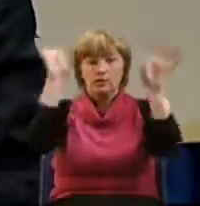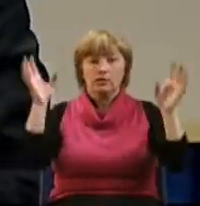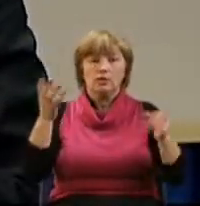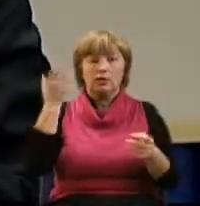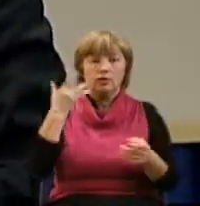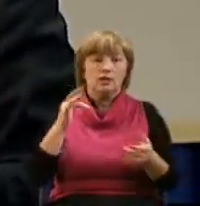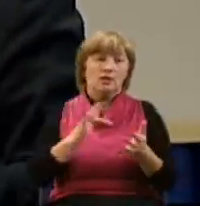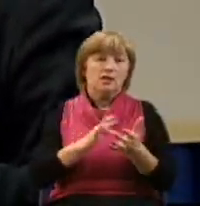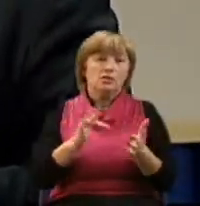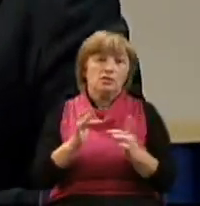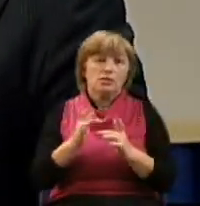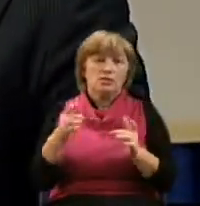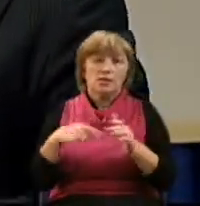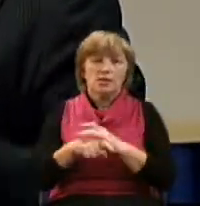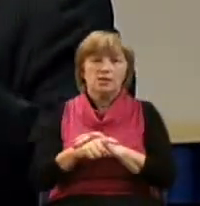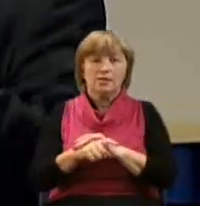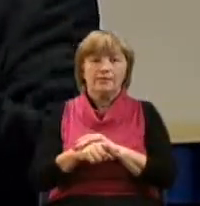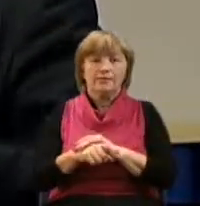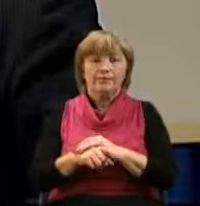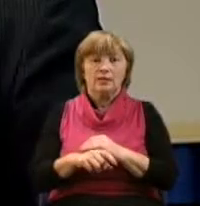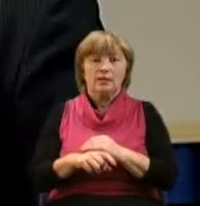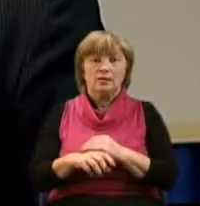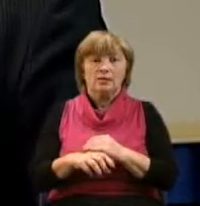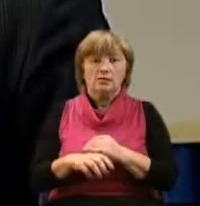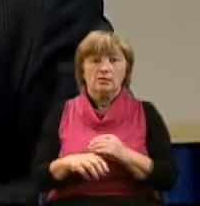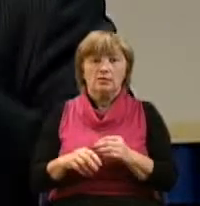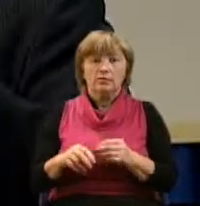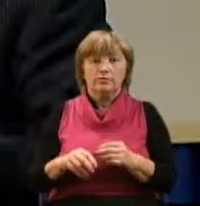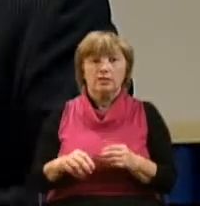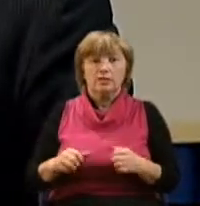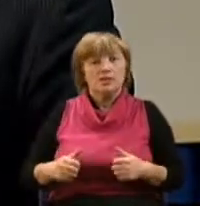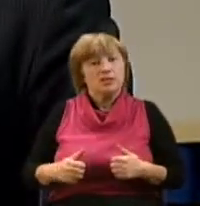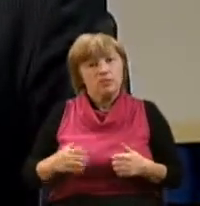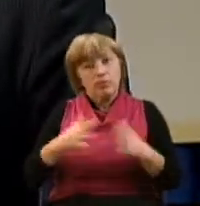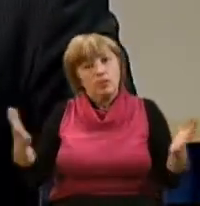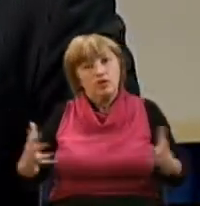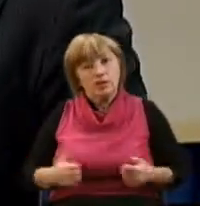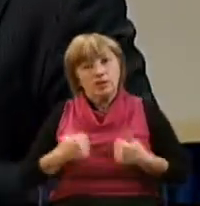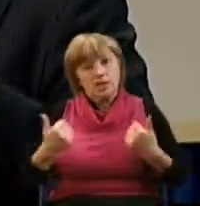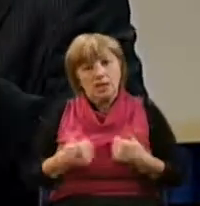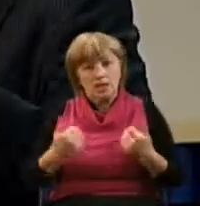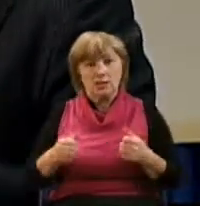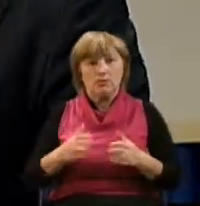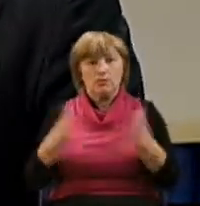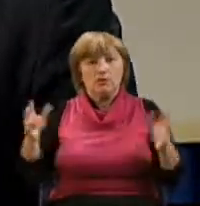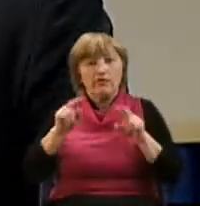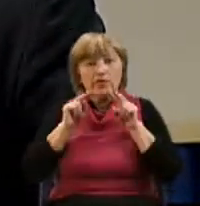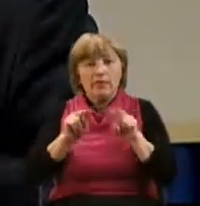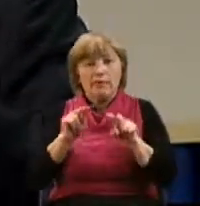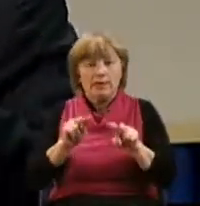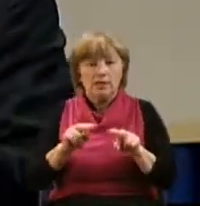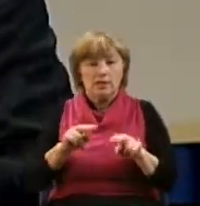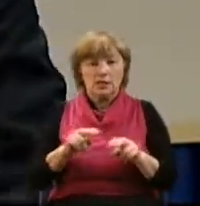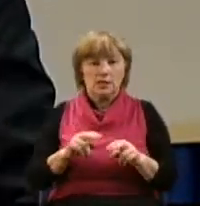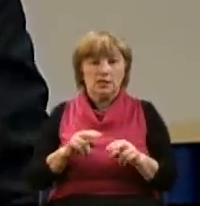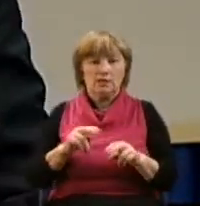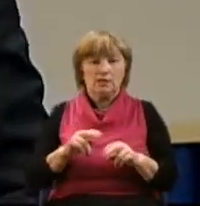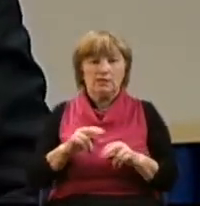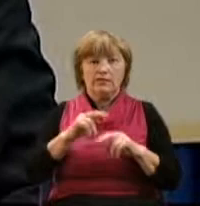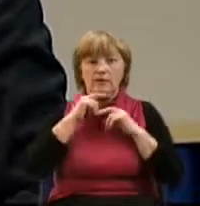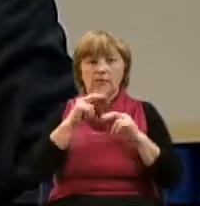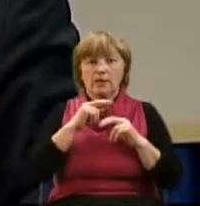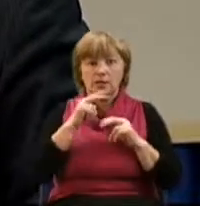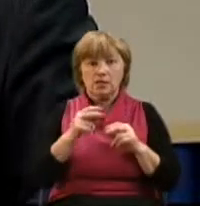Иисус начал заниматься ими более усердно, то есть более внимательно или ежедневно